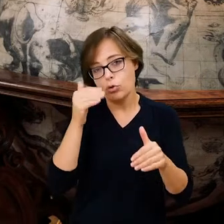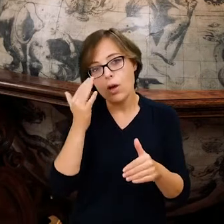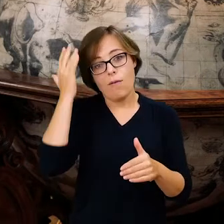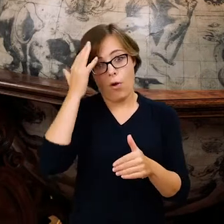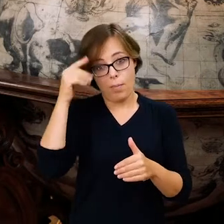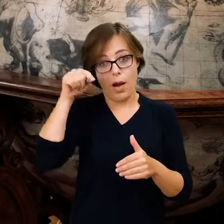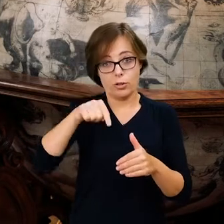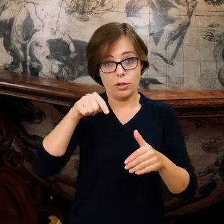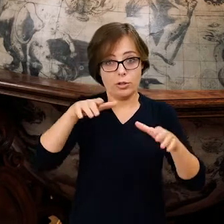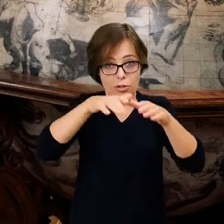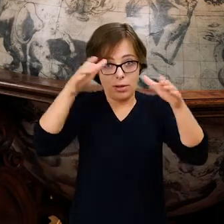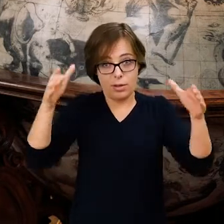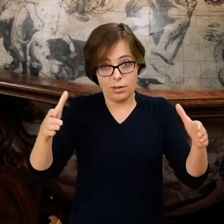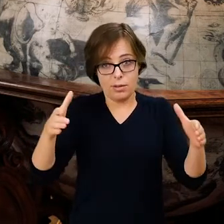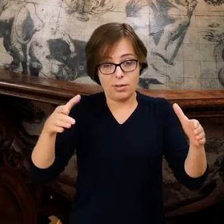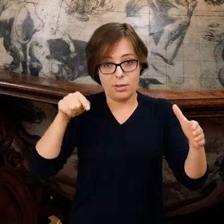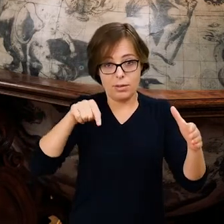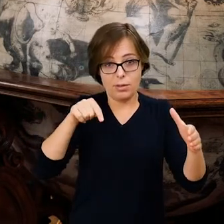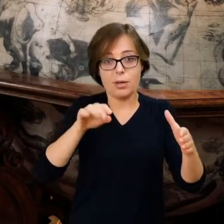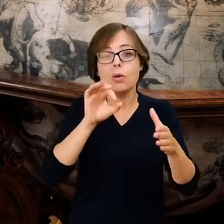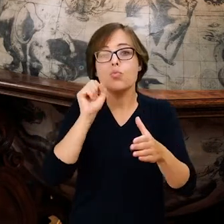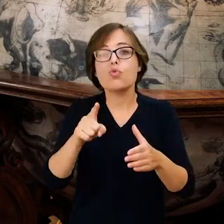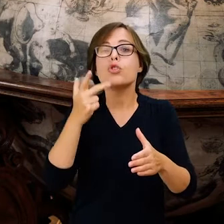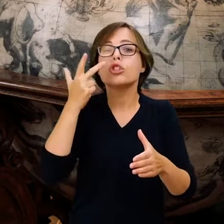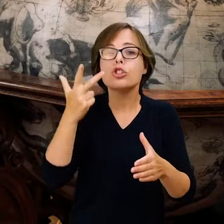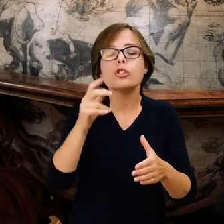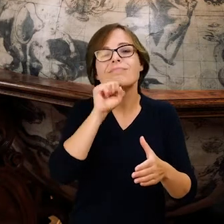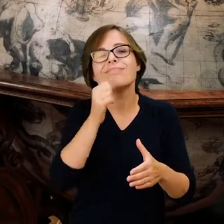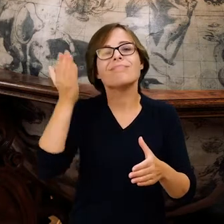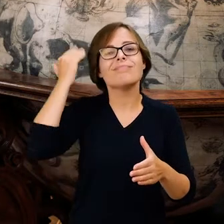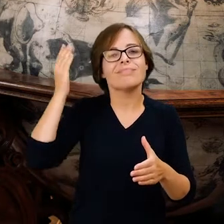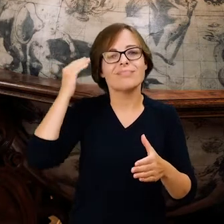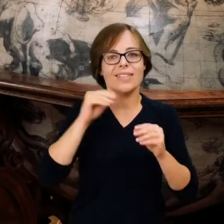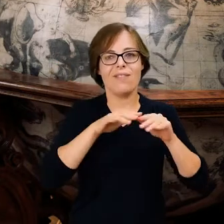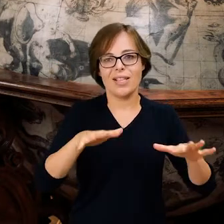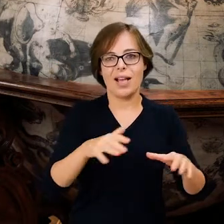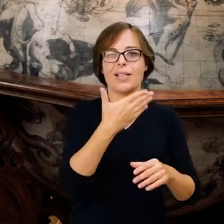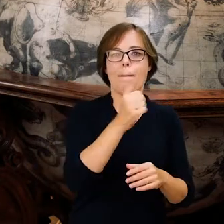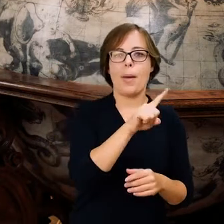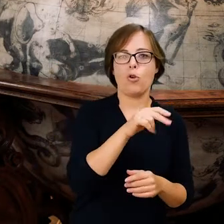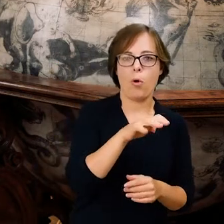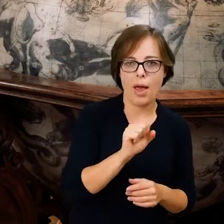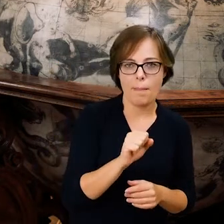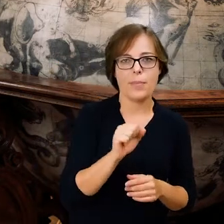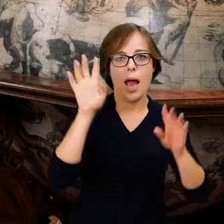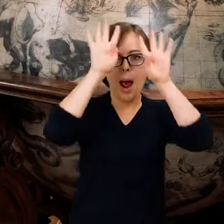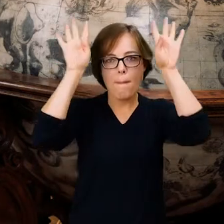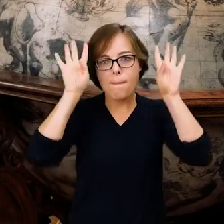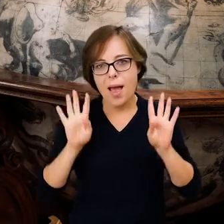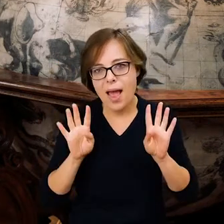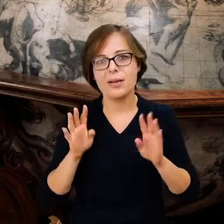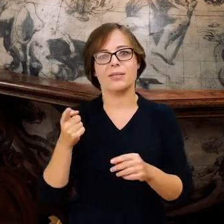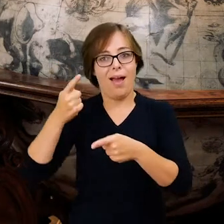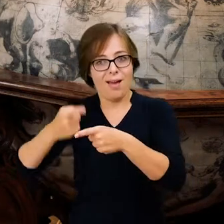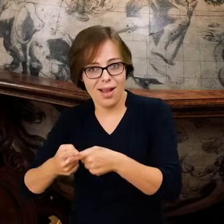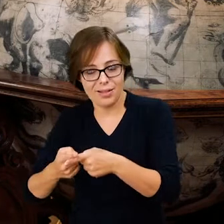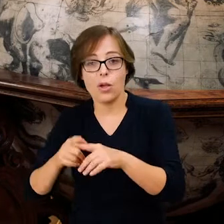tych poziomach geograficznych leżą trzy starożytne cywilizacje, takie jak Mezopotamia, Persja czy Grecja, czyli cywilizacje,